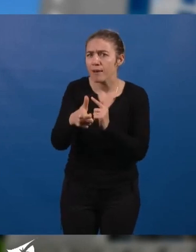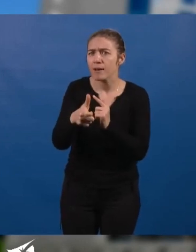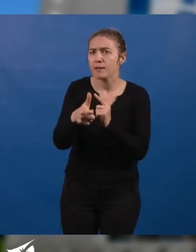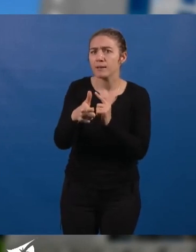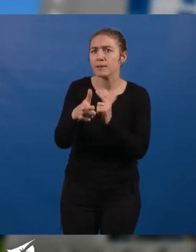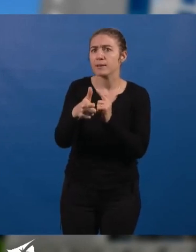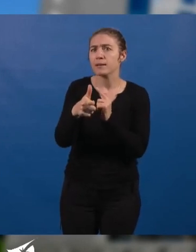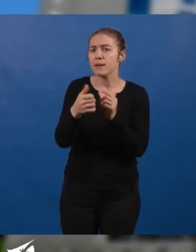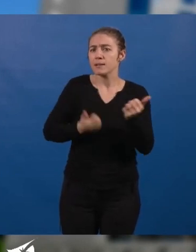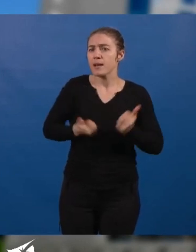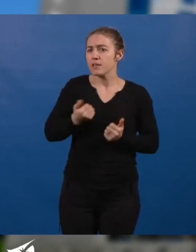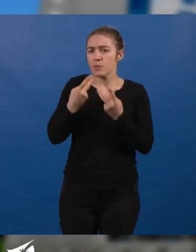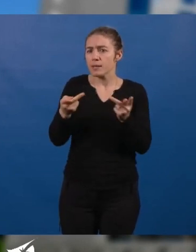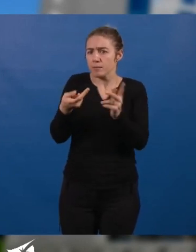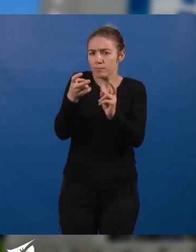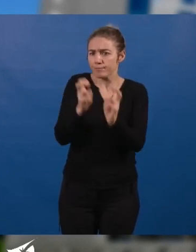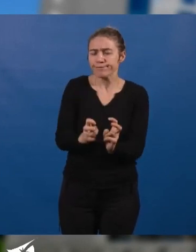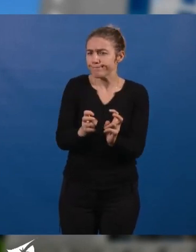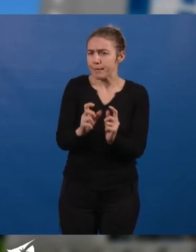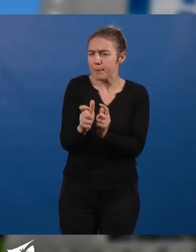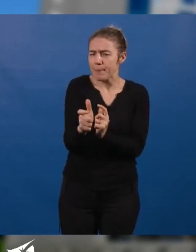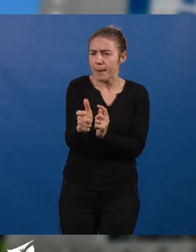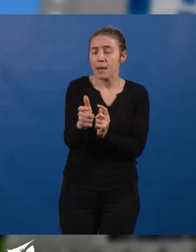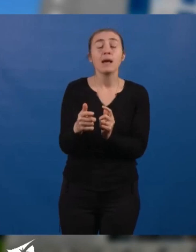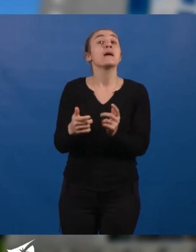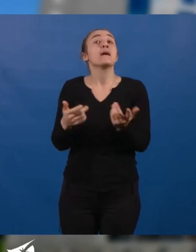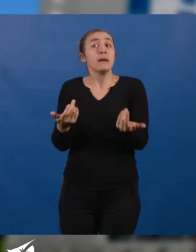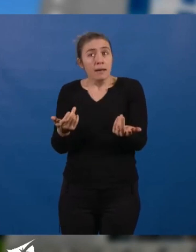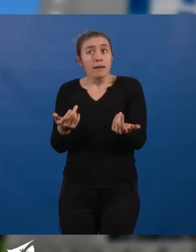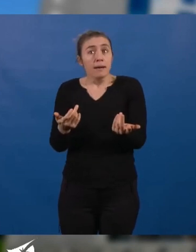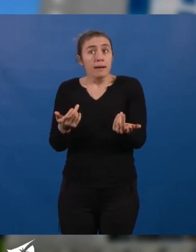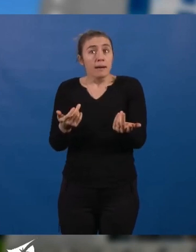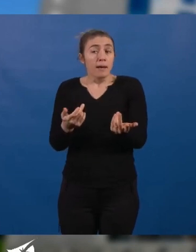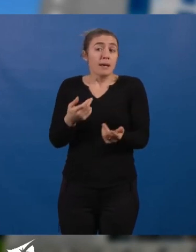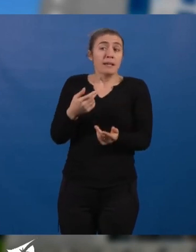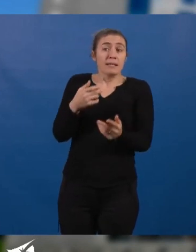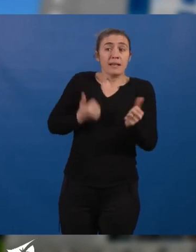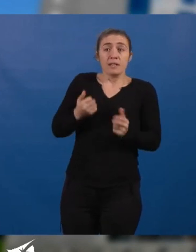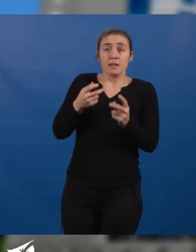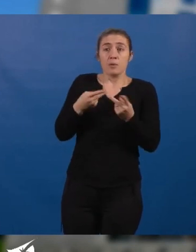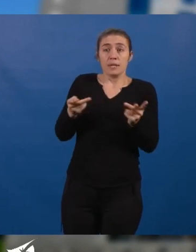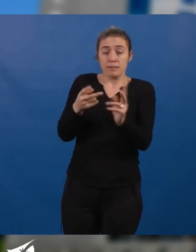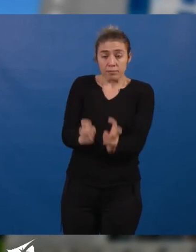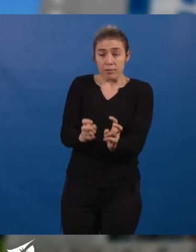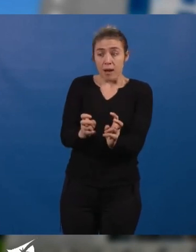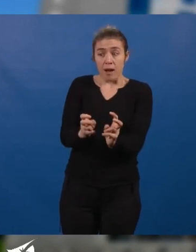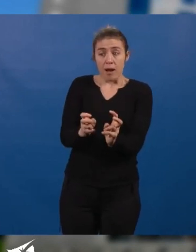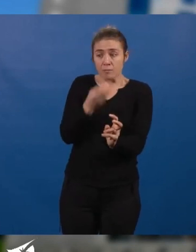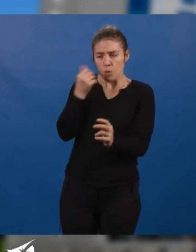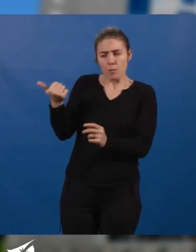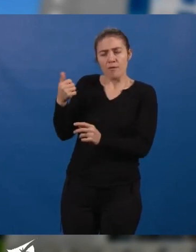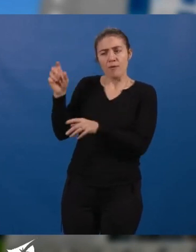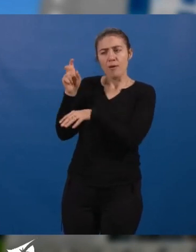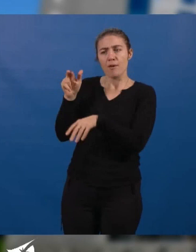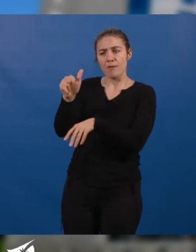et moins de services publics, et je pense que moins de services publics, vous seriez le premier, et vous auriez bien raison, à nous le reprocher